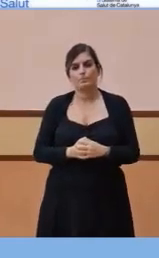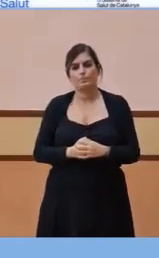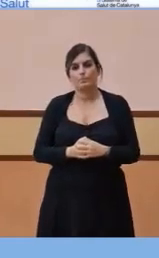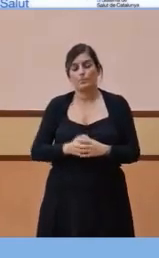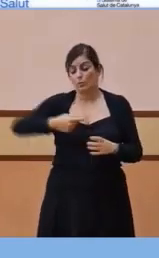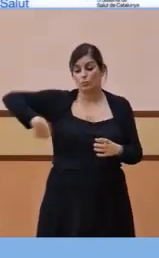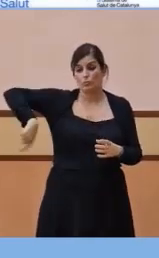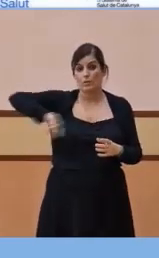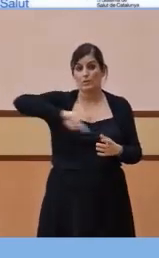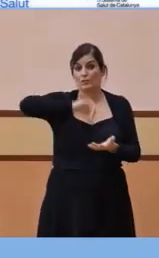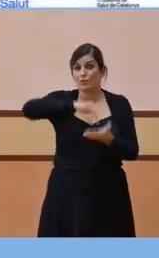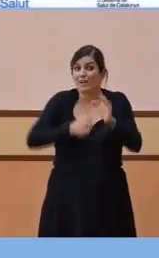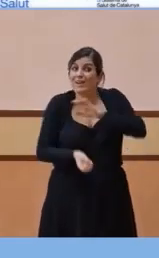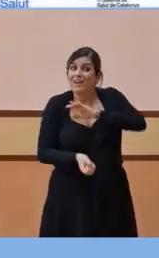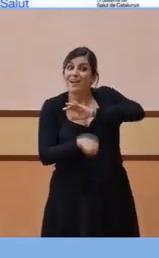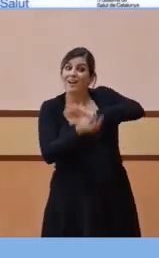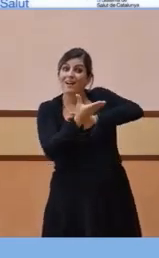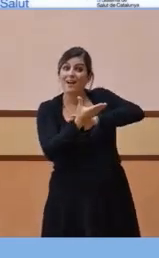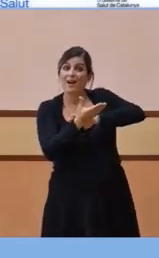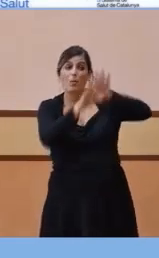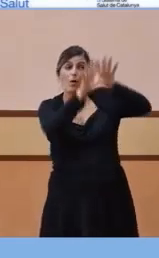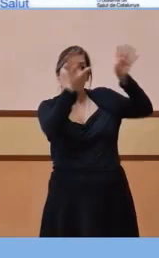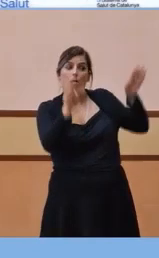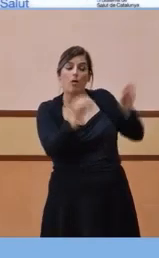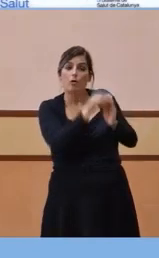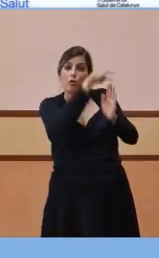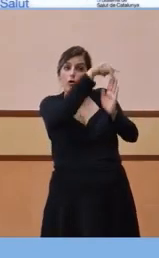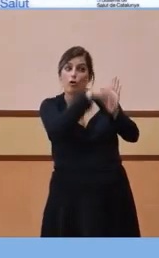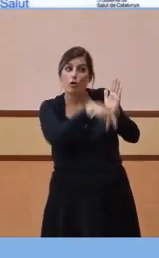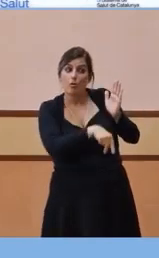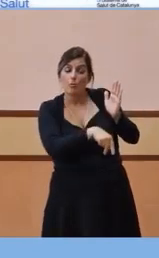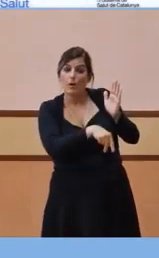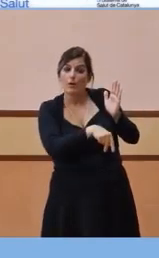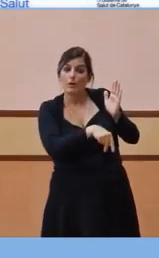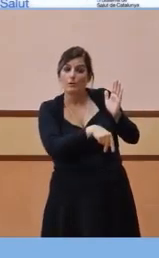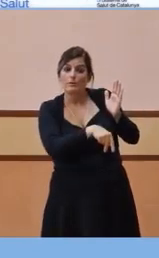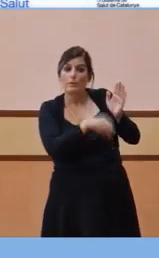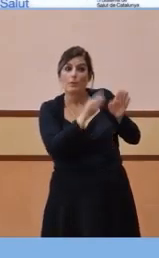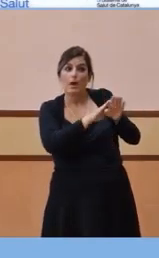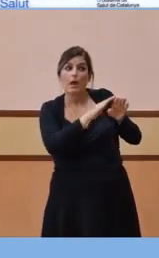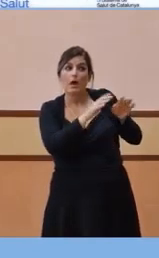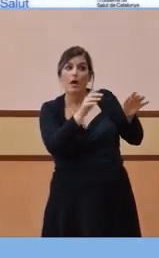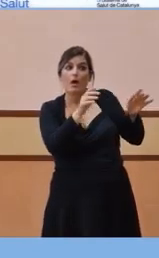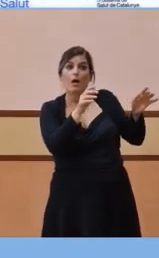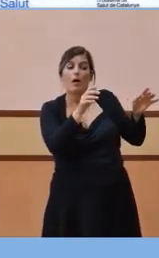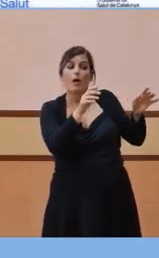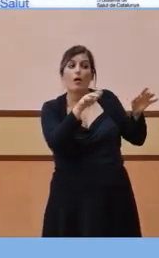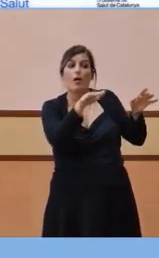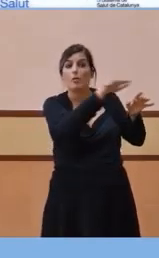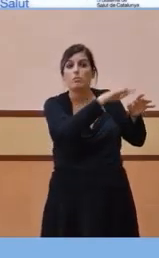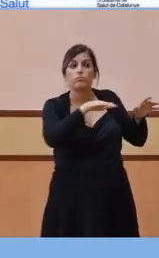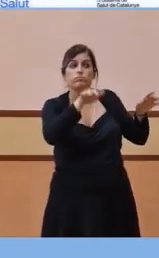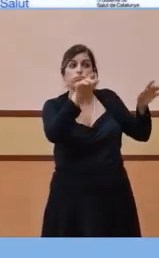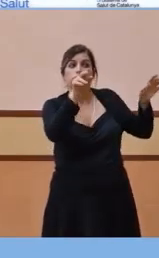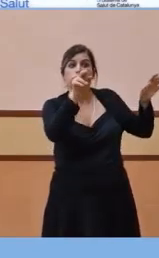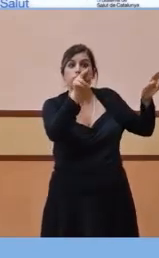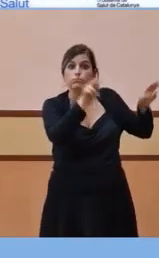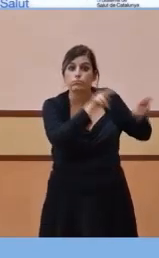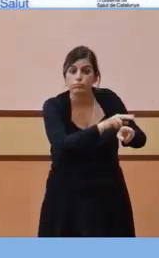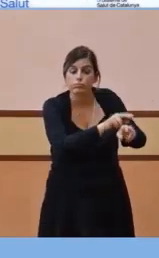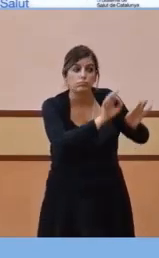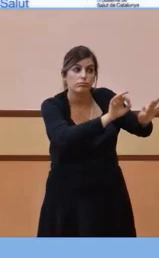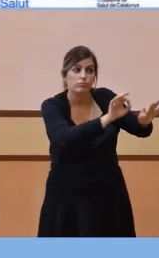resolucions, ens hem centrat molt i era normal, així, amb la protecció, com explicava abans, del